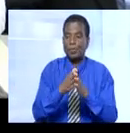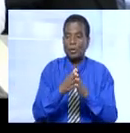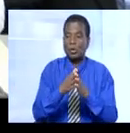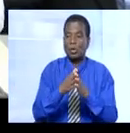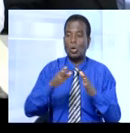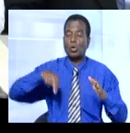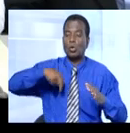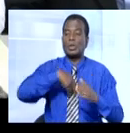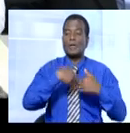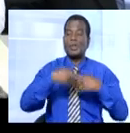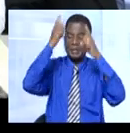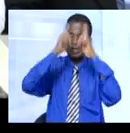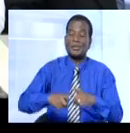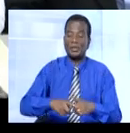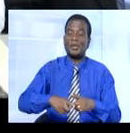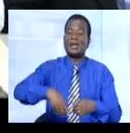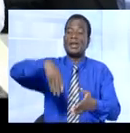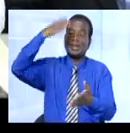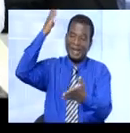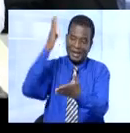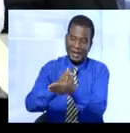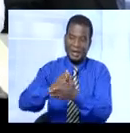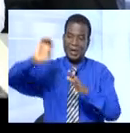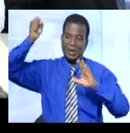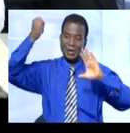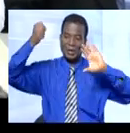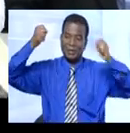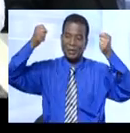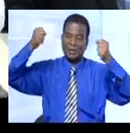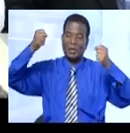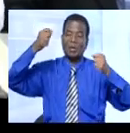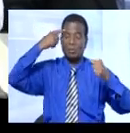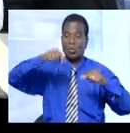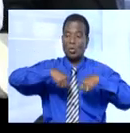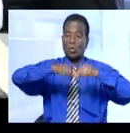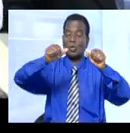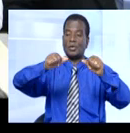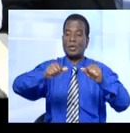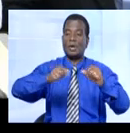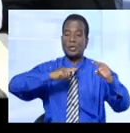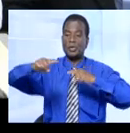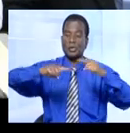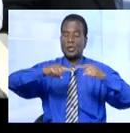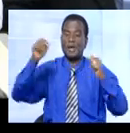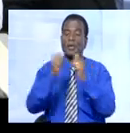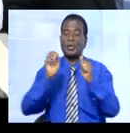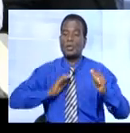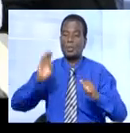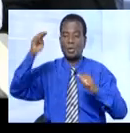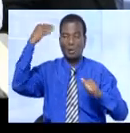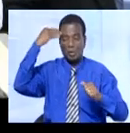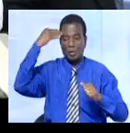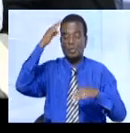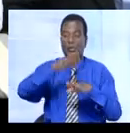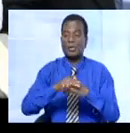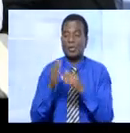nous avons décidé de la suspension du modeur de grève afin de continuer les discussions avec notre ministère sous la